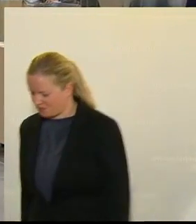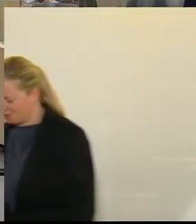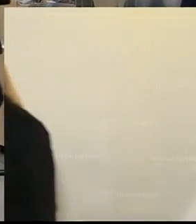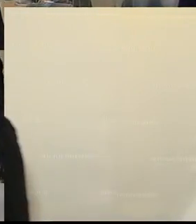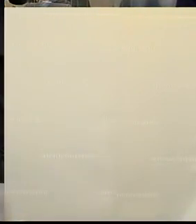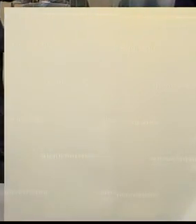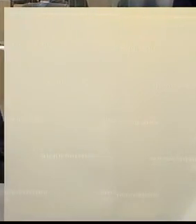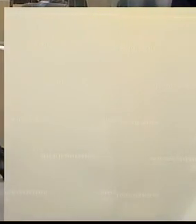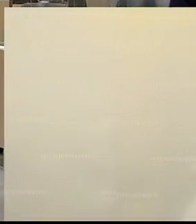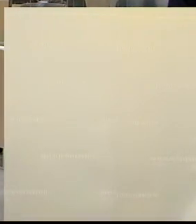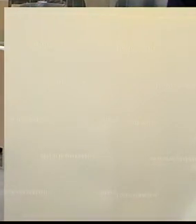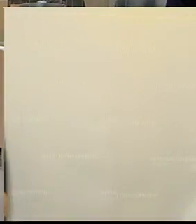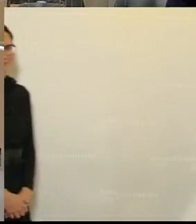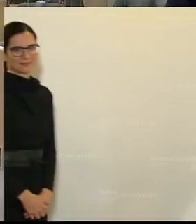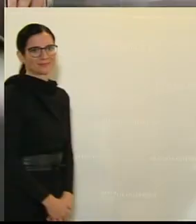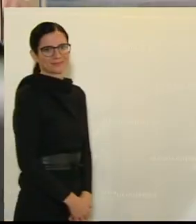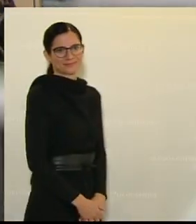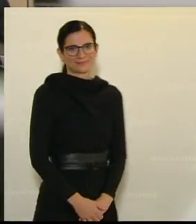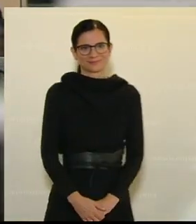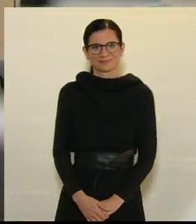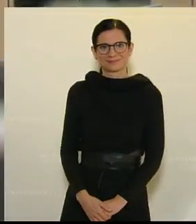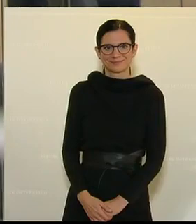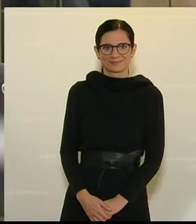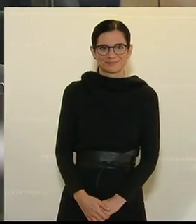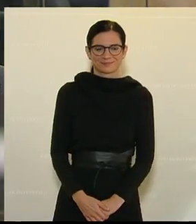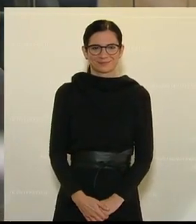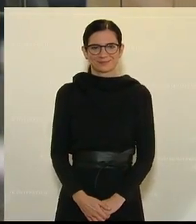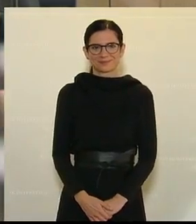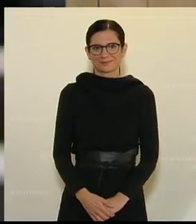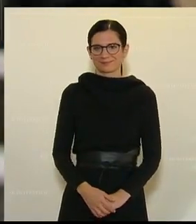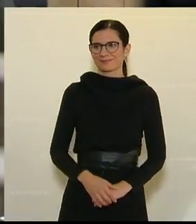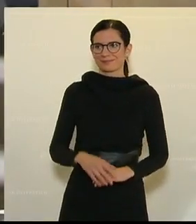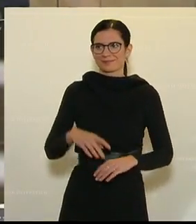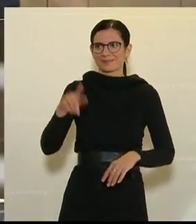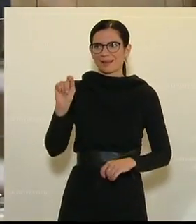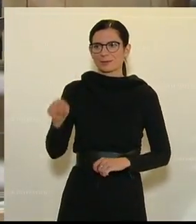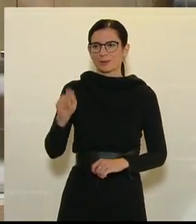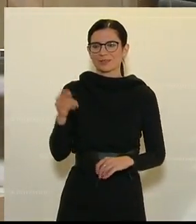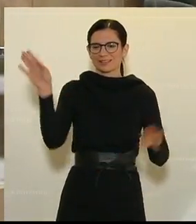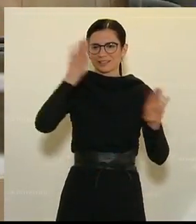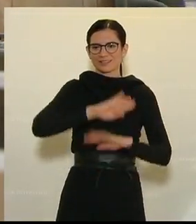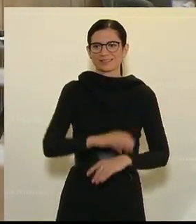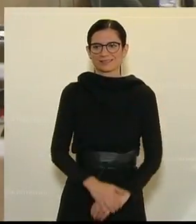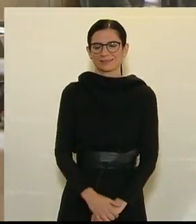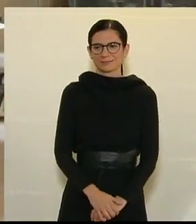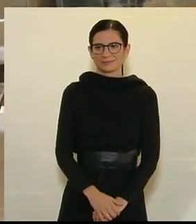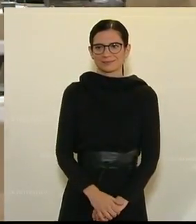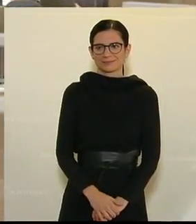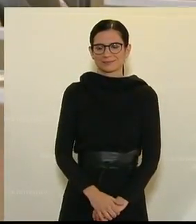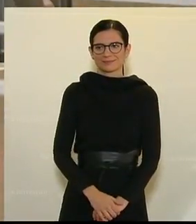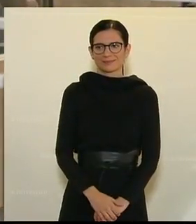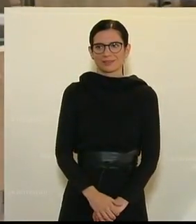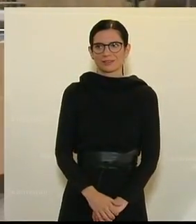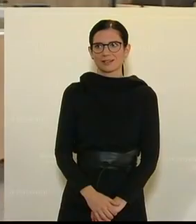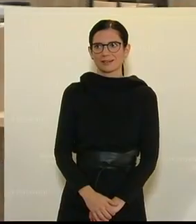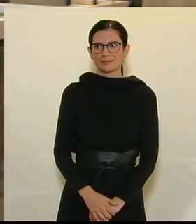Tirol ist offensichtlich kein Fan des Budget-Voranschlags 2021. Er sagt, dass das Masseneinkommen der Bevölkerung,